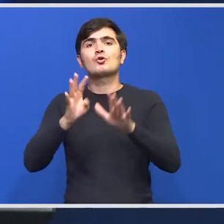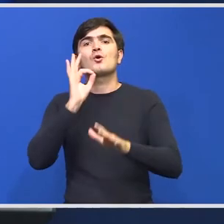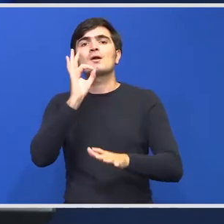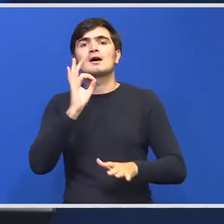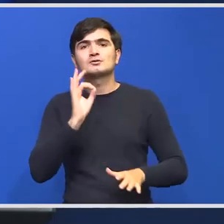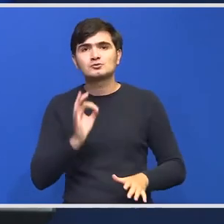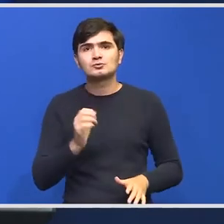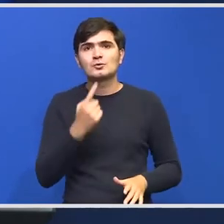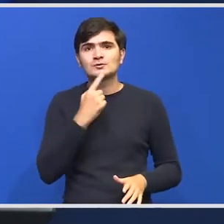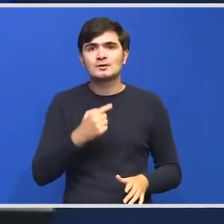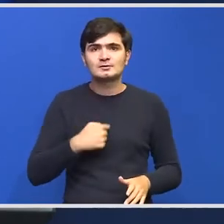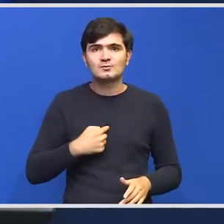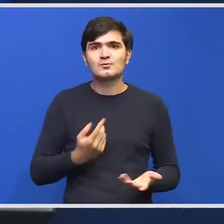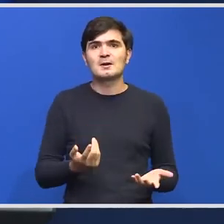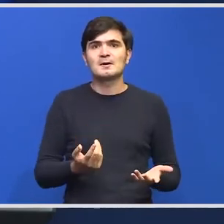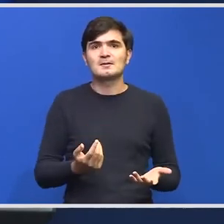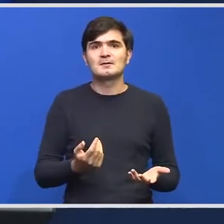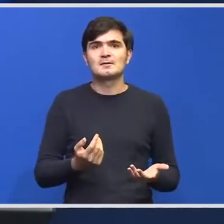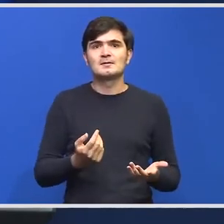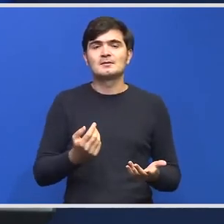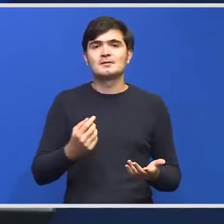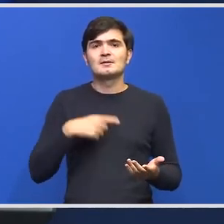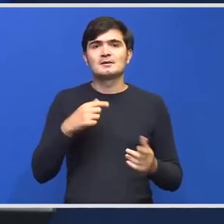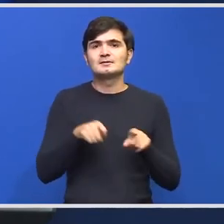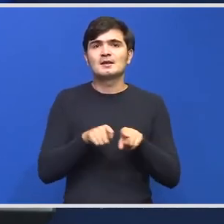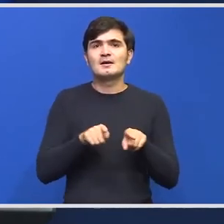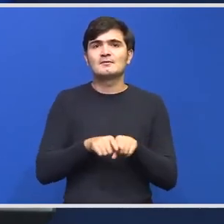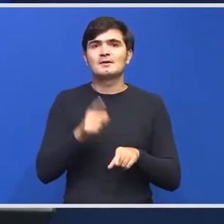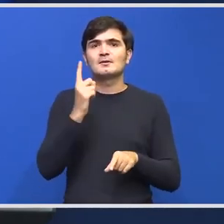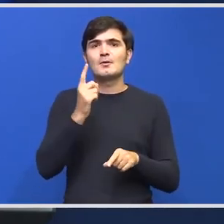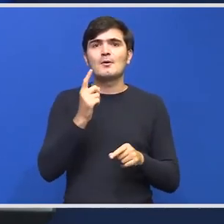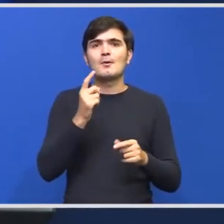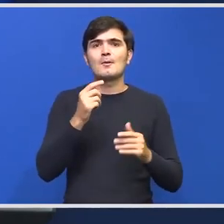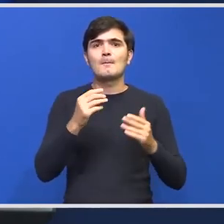% credeți că nu ne aflăm în marja de eroare statistică